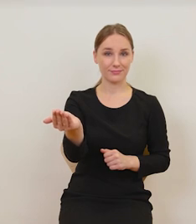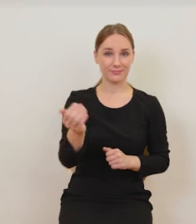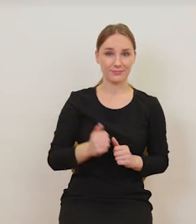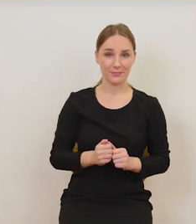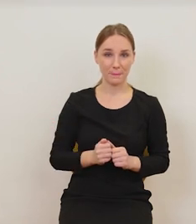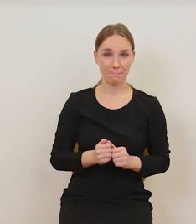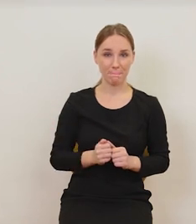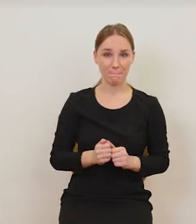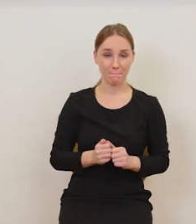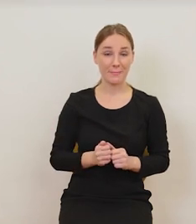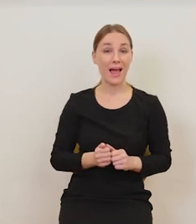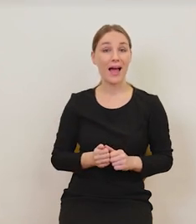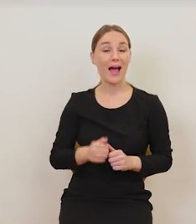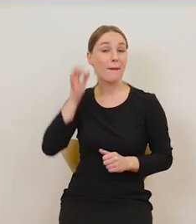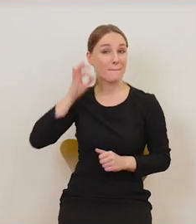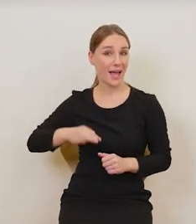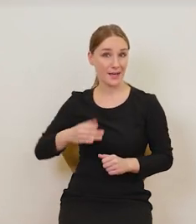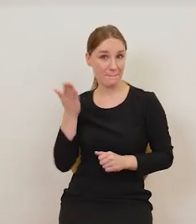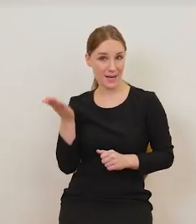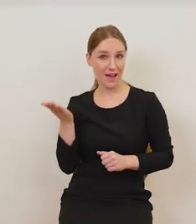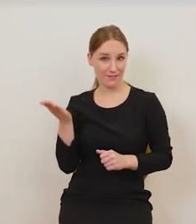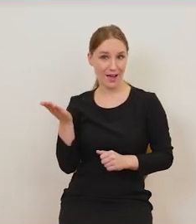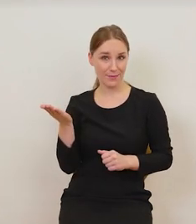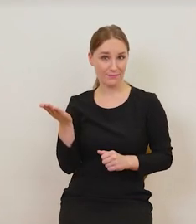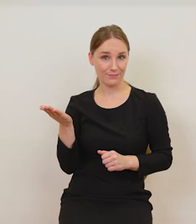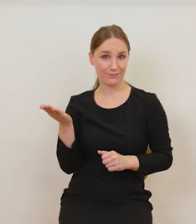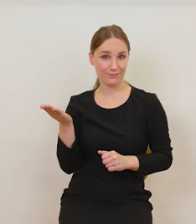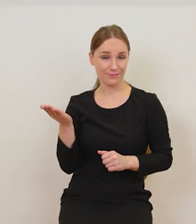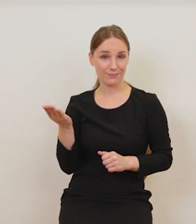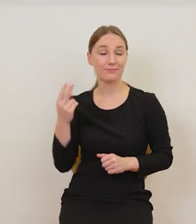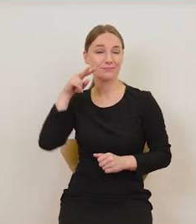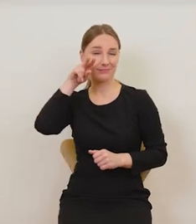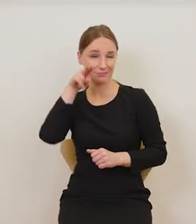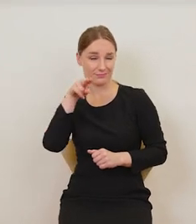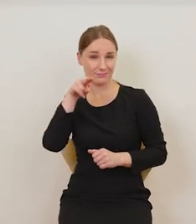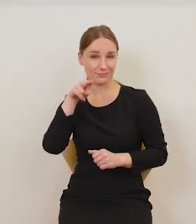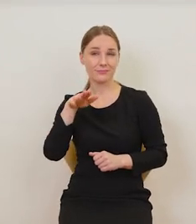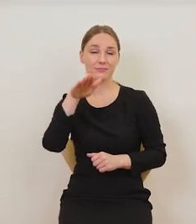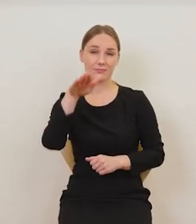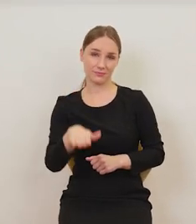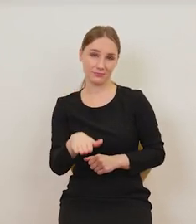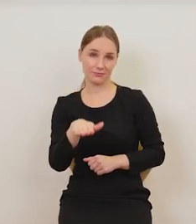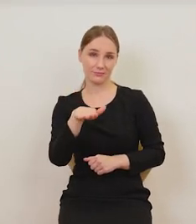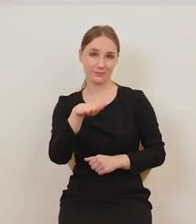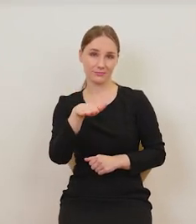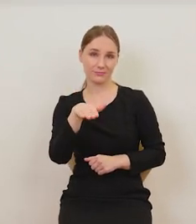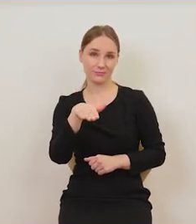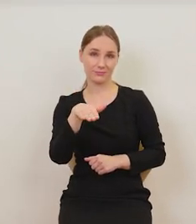Skrajna pani po prawej stronie patrząca na nas ma rękę w ten sposób.